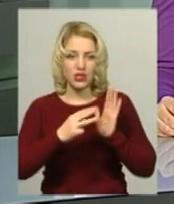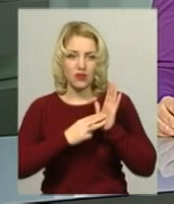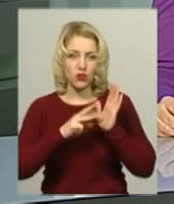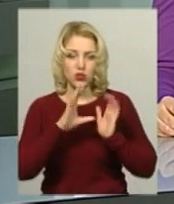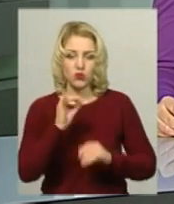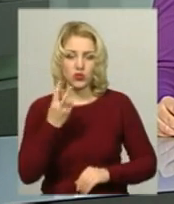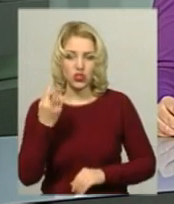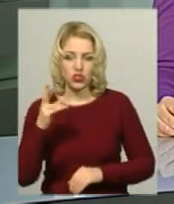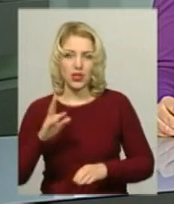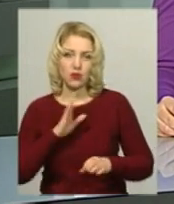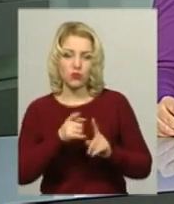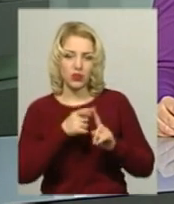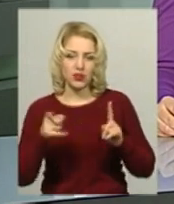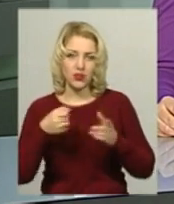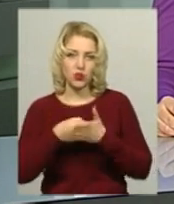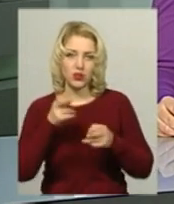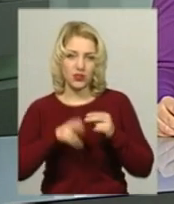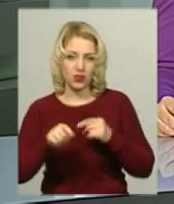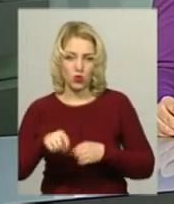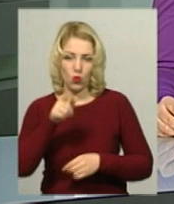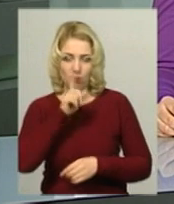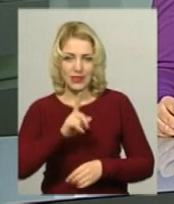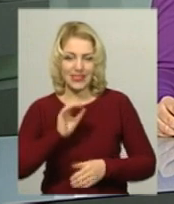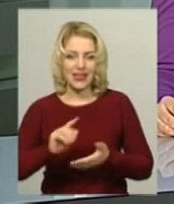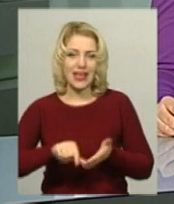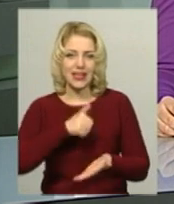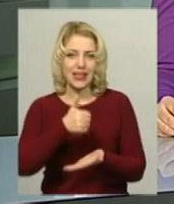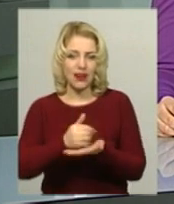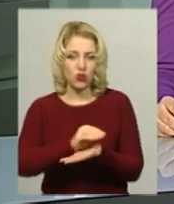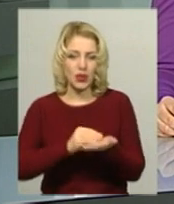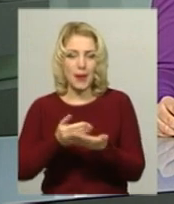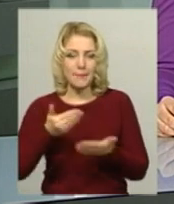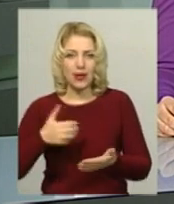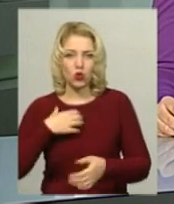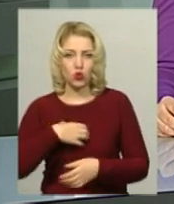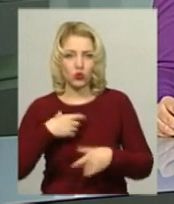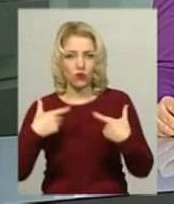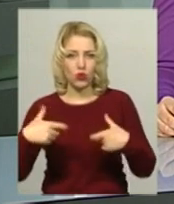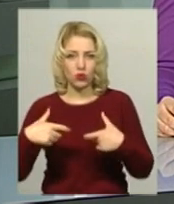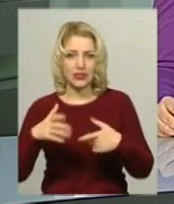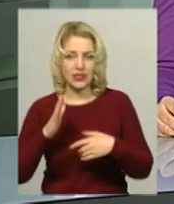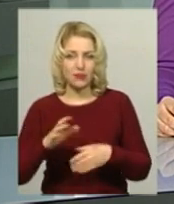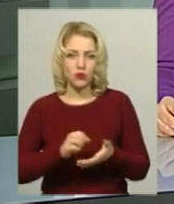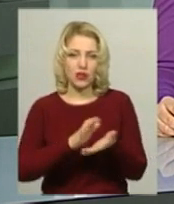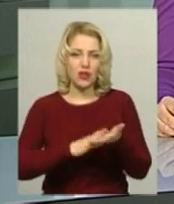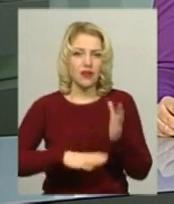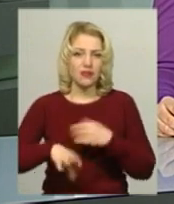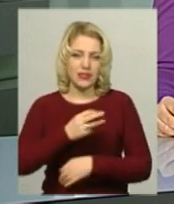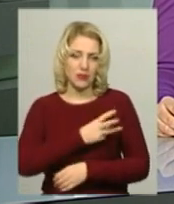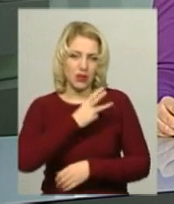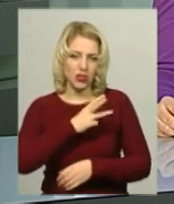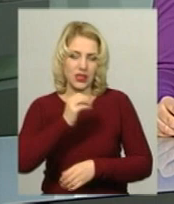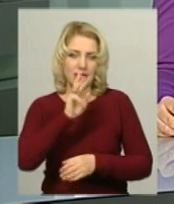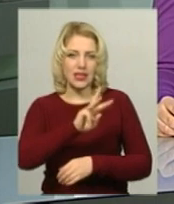січня та триватиме до кінця цього місяця. На генеральну репетицію перед основною сесією можуть зареєструватися усі бажаючі на сайті